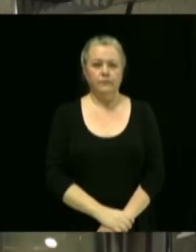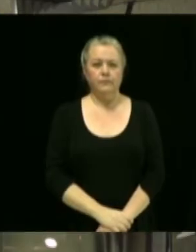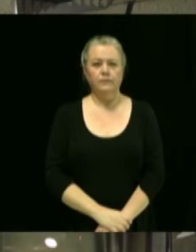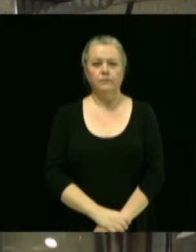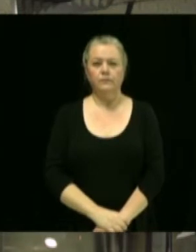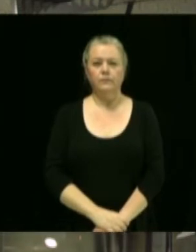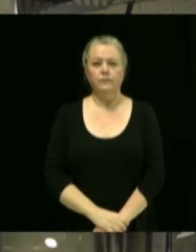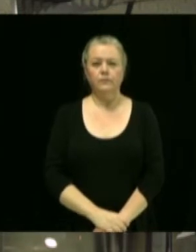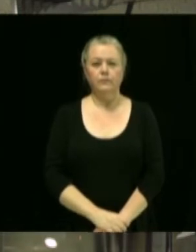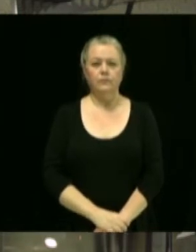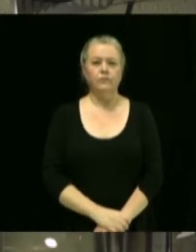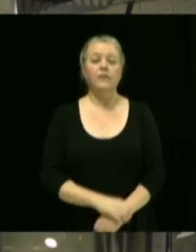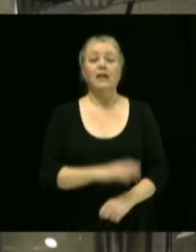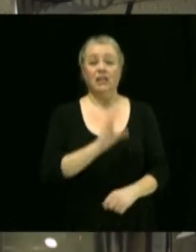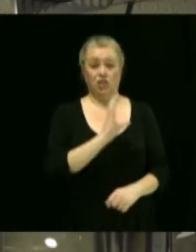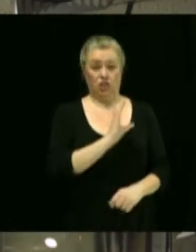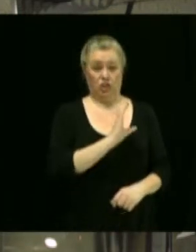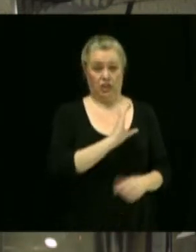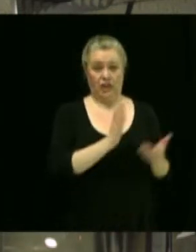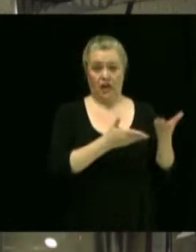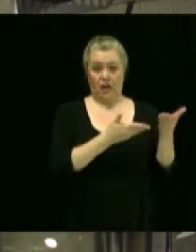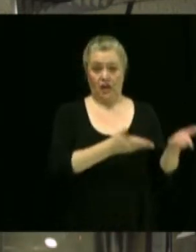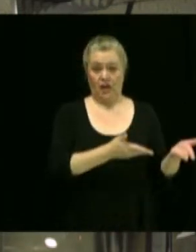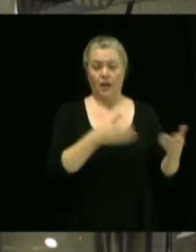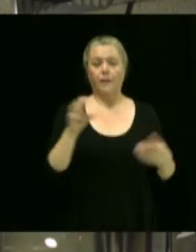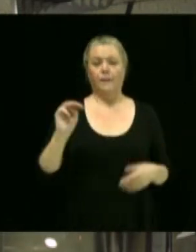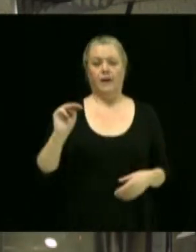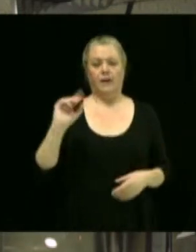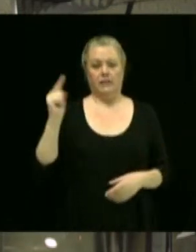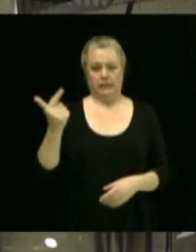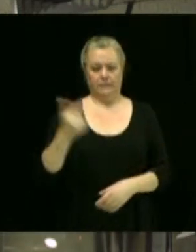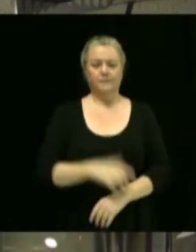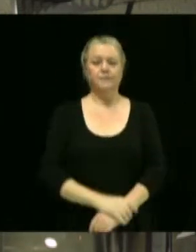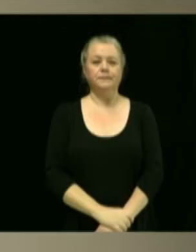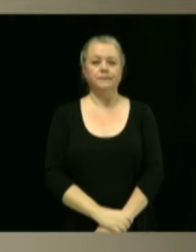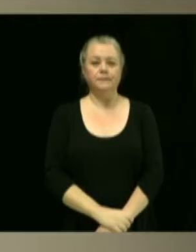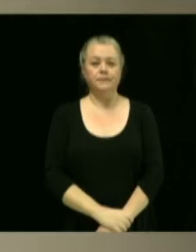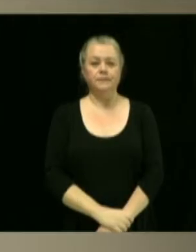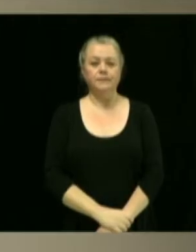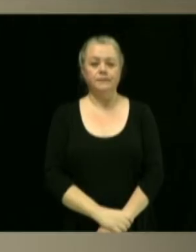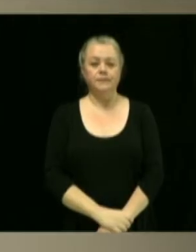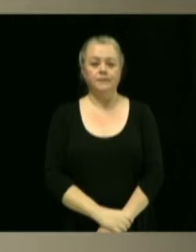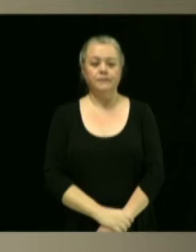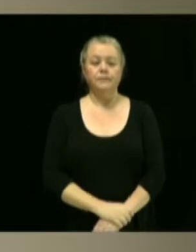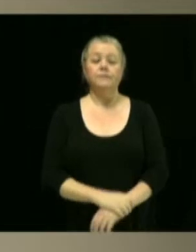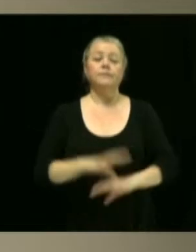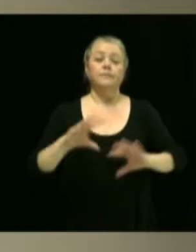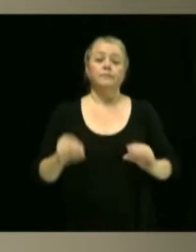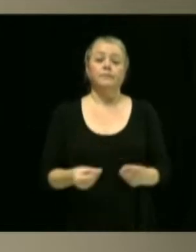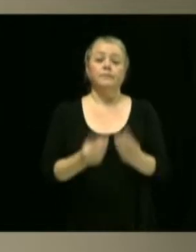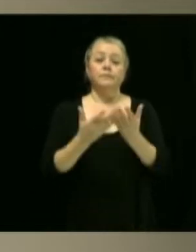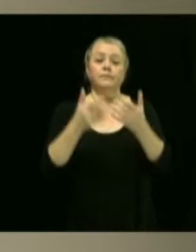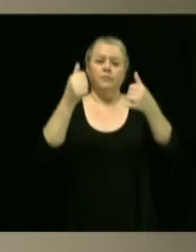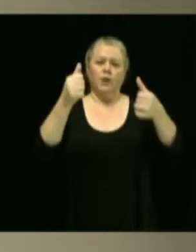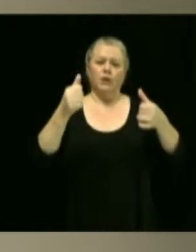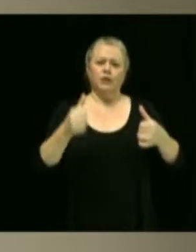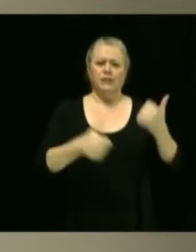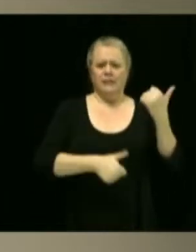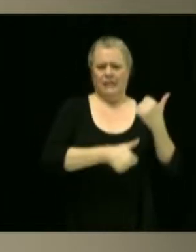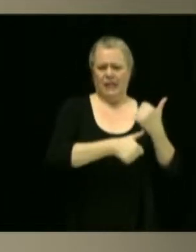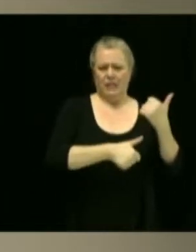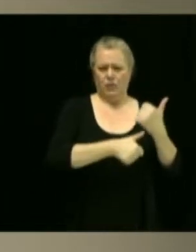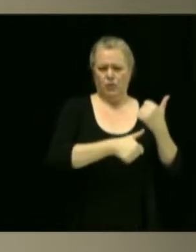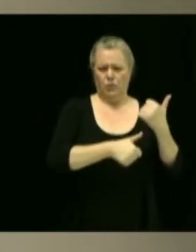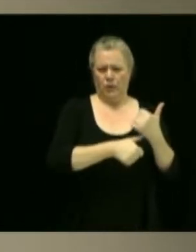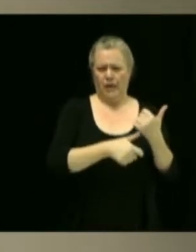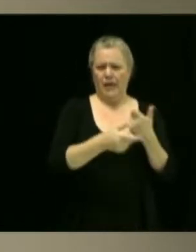un… Chantal propose. Marc seconde. Création d'un poste d'adjoint administratif, adjointe administrative au